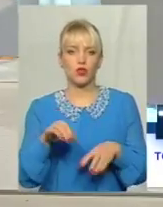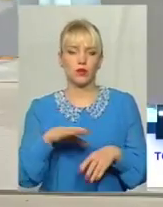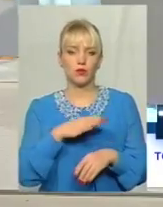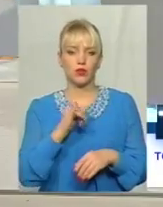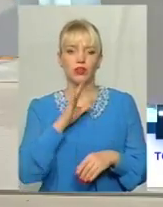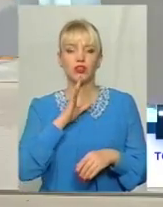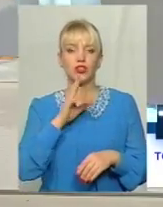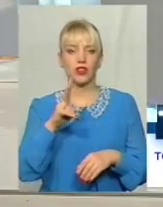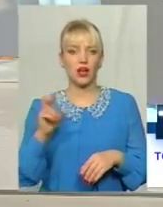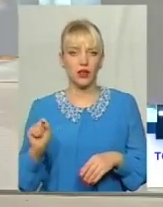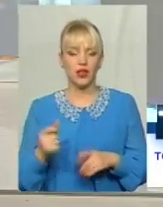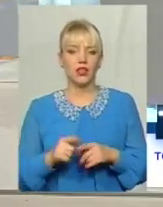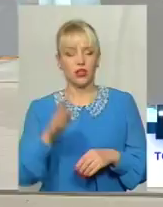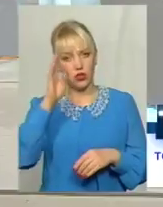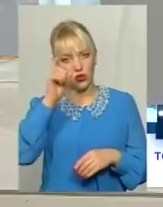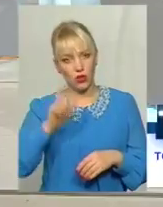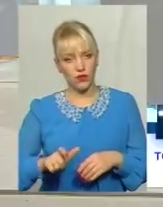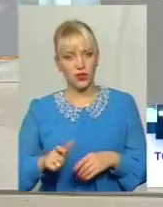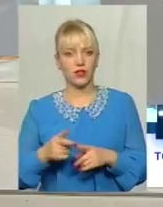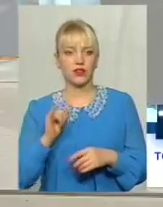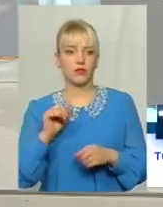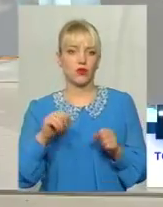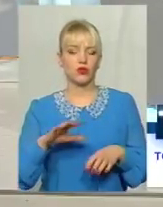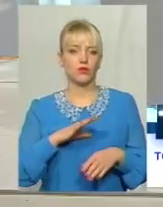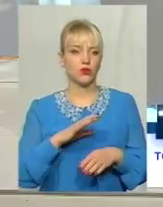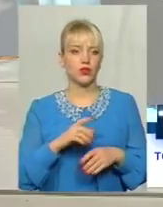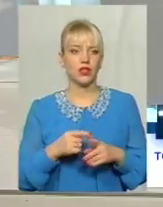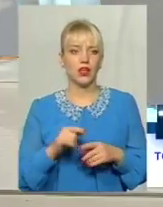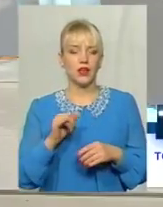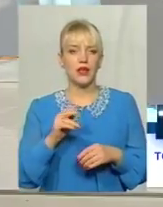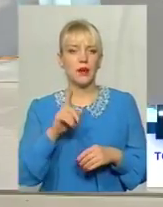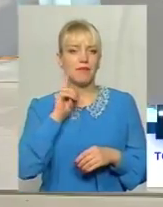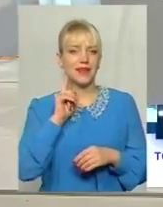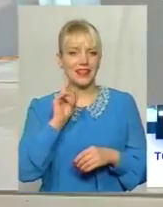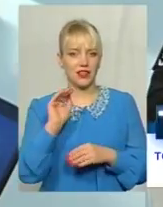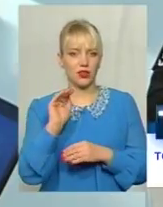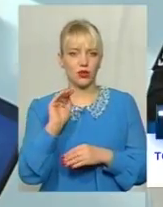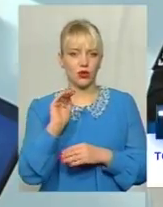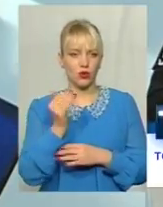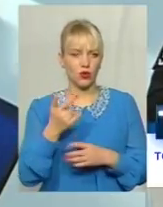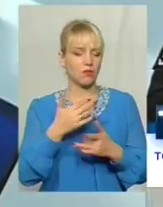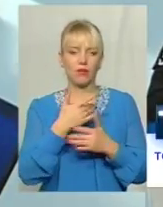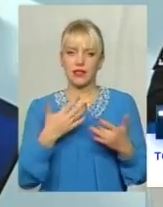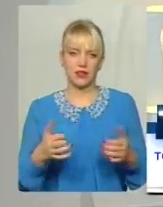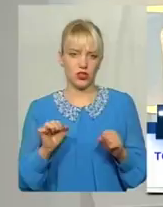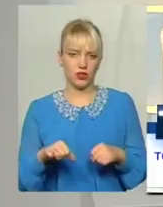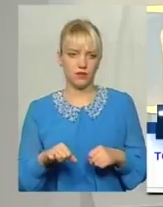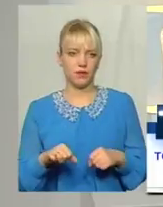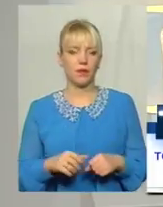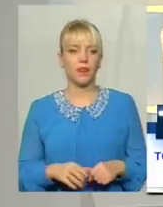і жінка, і чоловік, і може бути і підліток Варіантів безліч Але